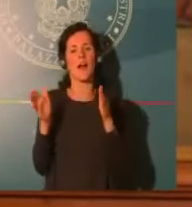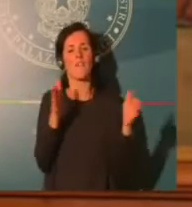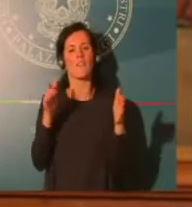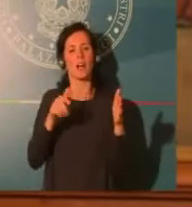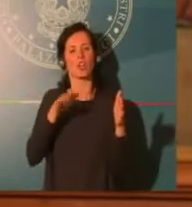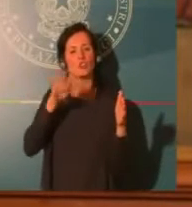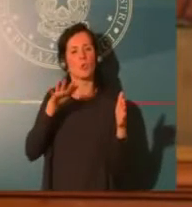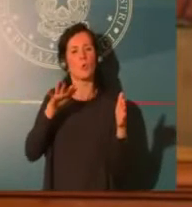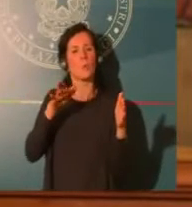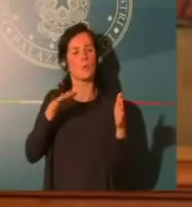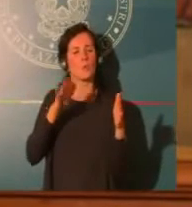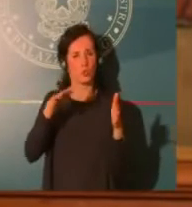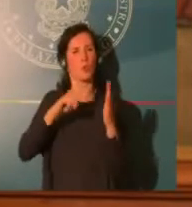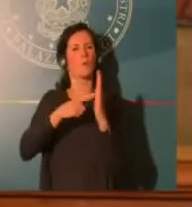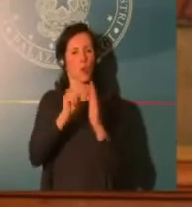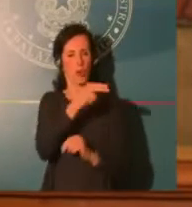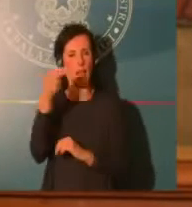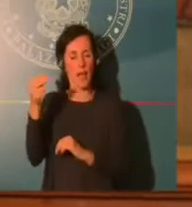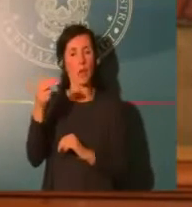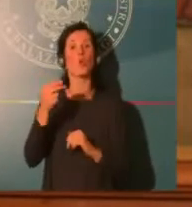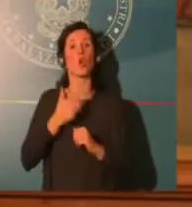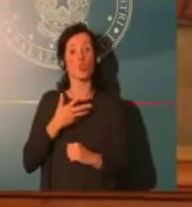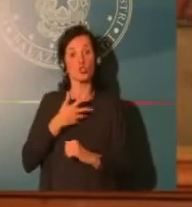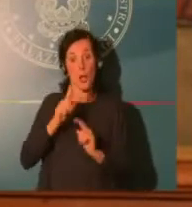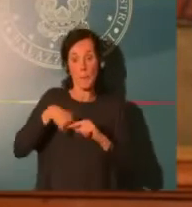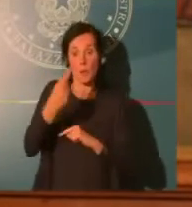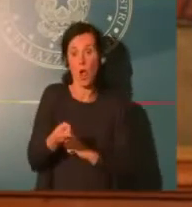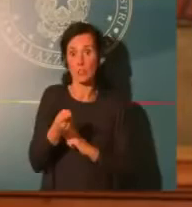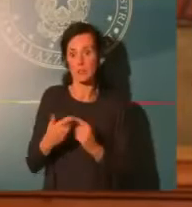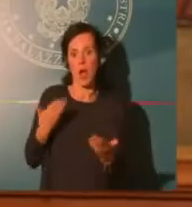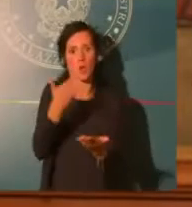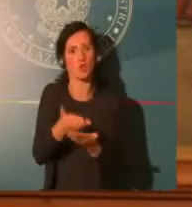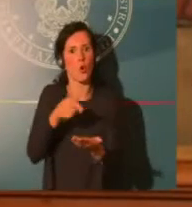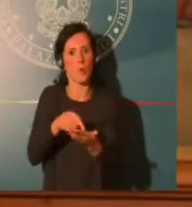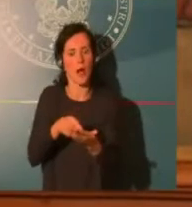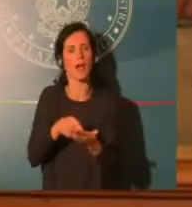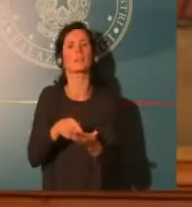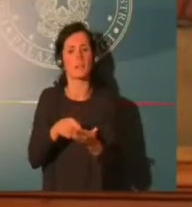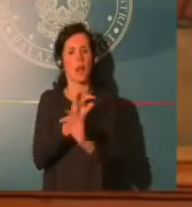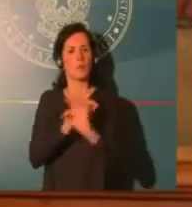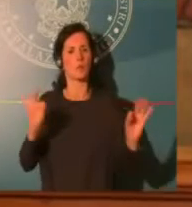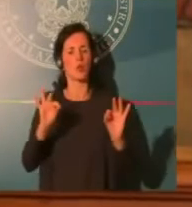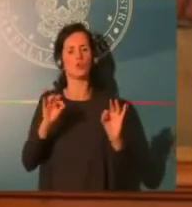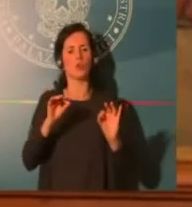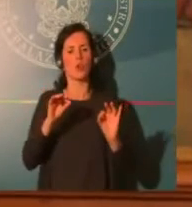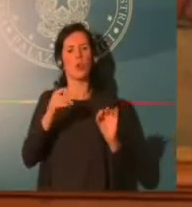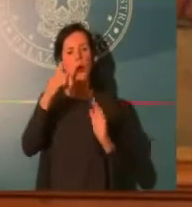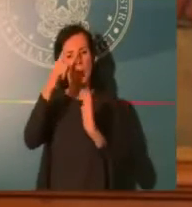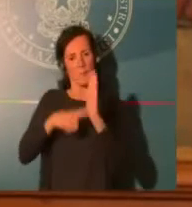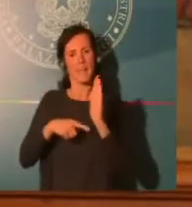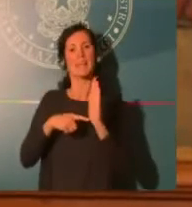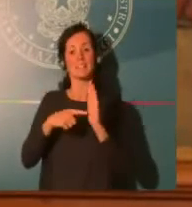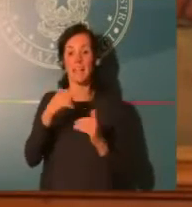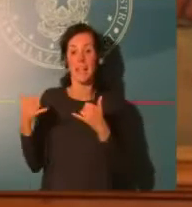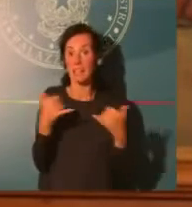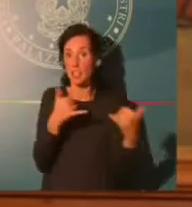bonifici entro la metà invece di dicembre. In parallelo abbiamo rafforzato e reintrodotto il contributo